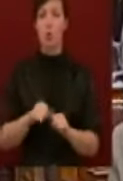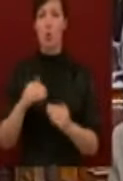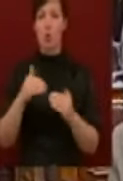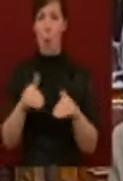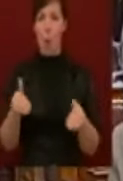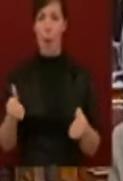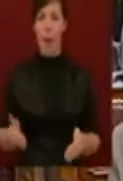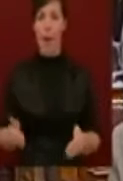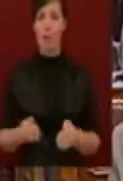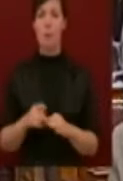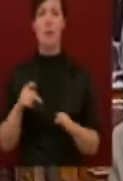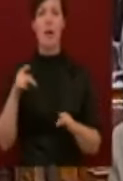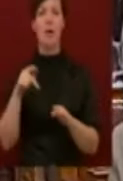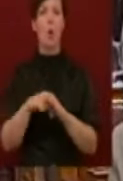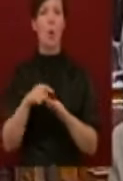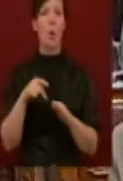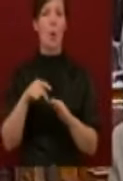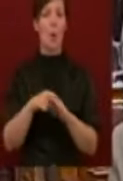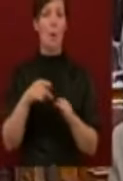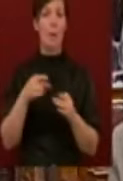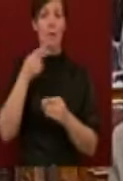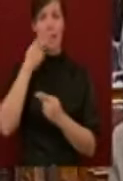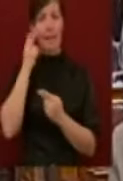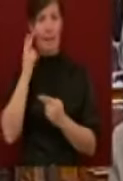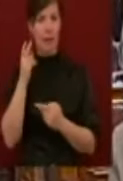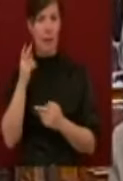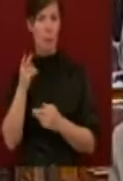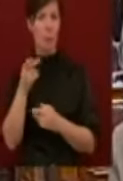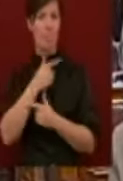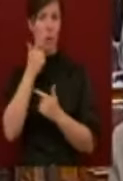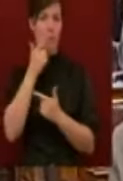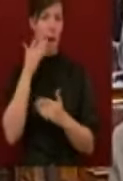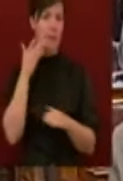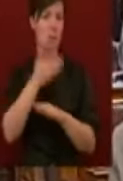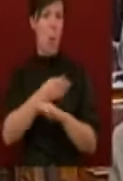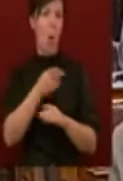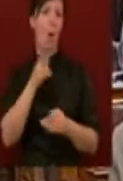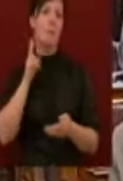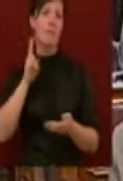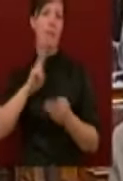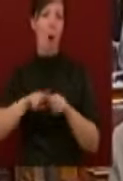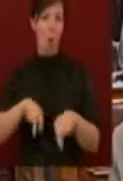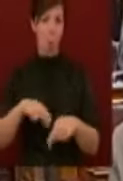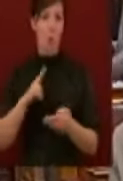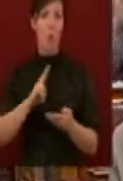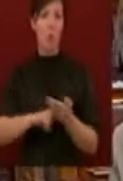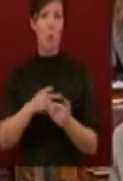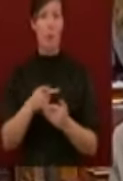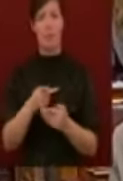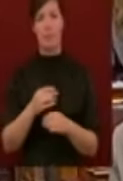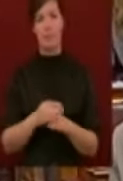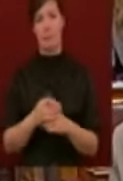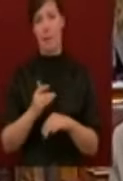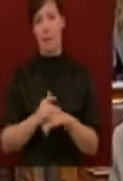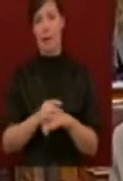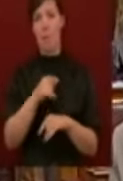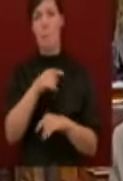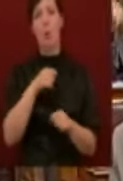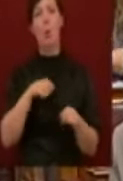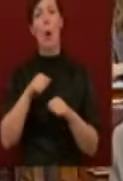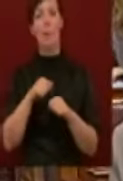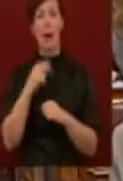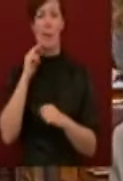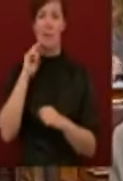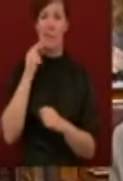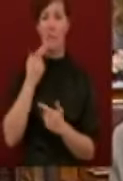közérdekű adatokhoz való hozzáférésjogát, az információs szabadsághoz fűződő jogot. Az önök kormánya cinikus módon a